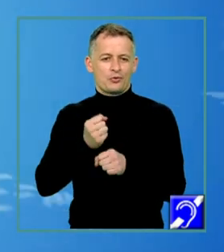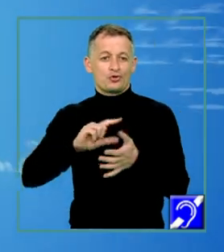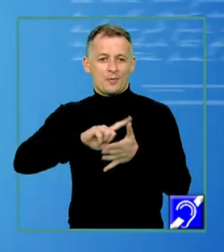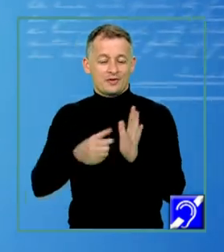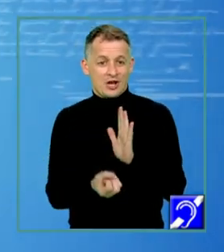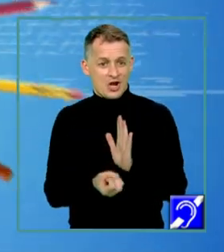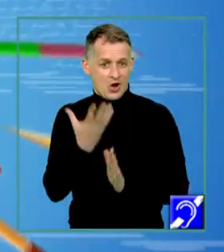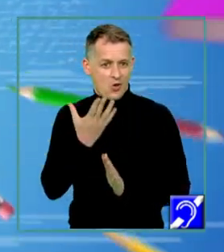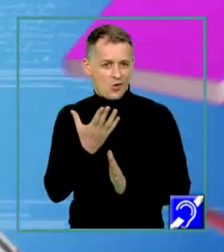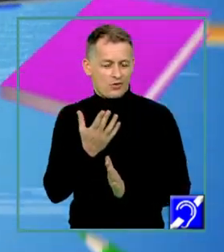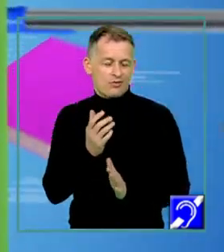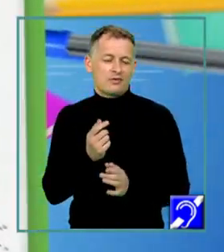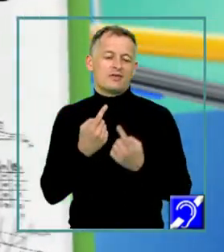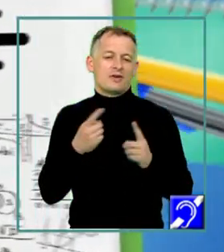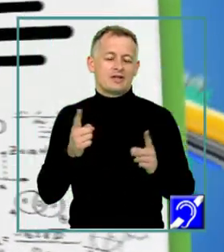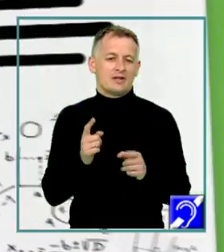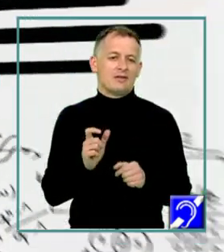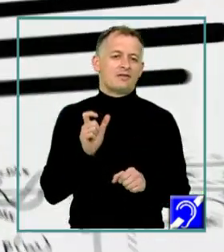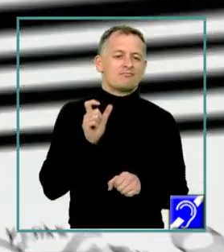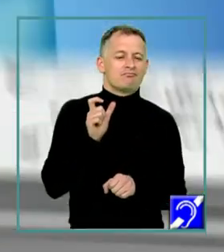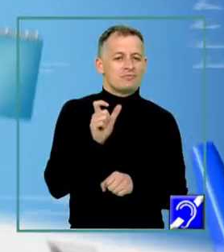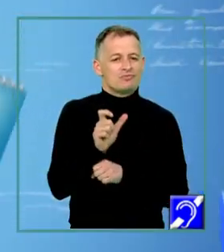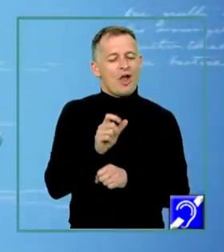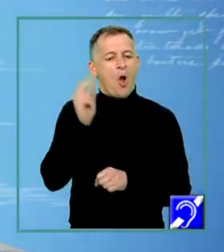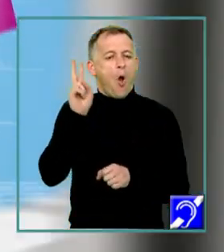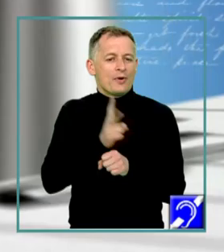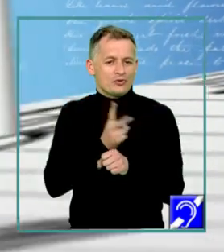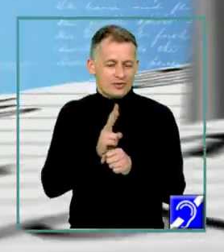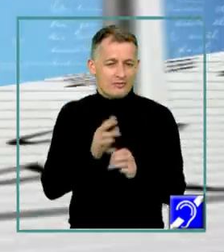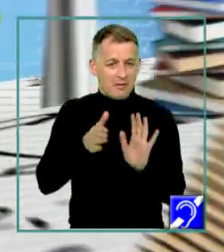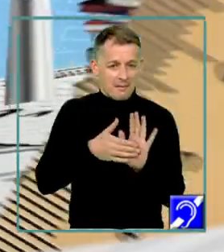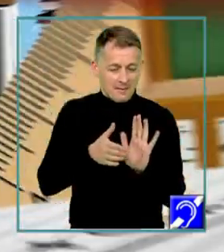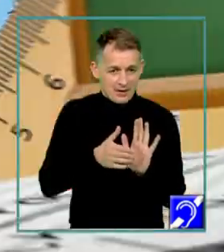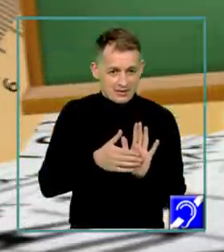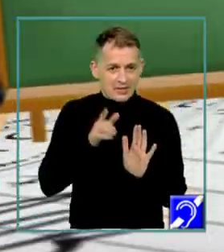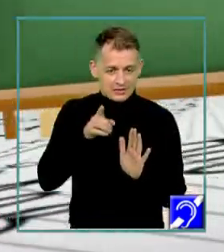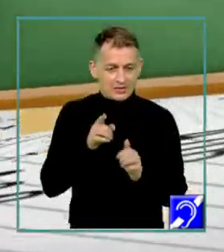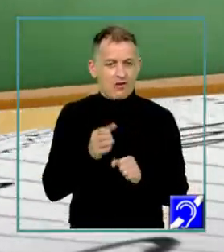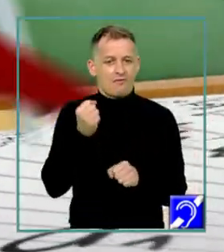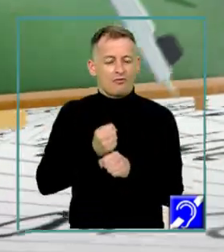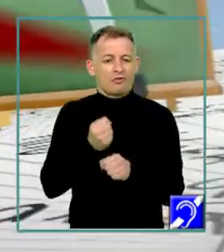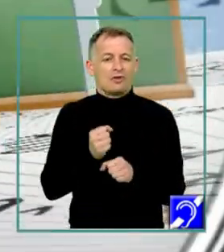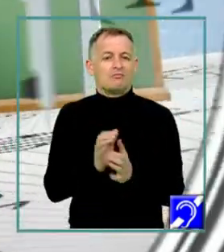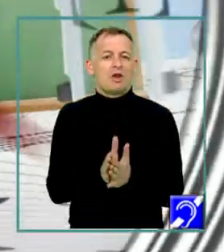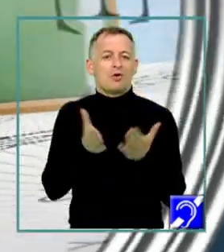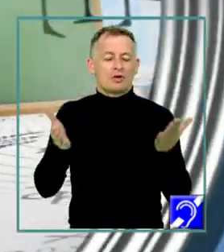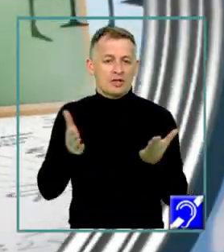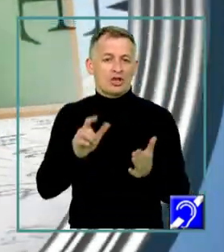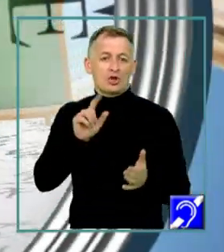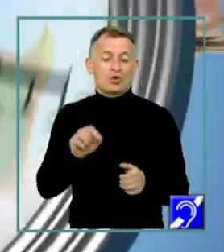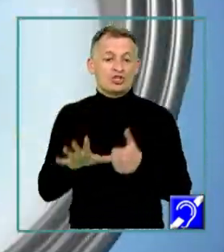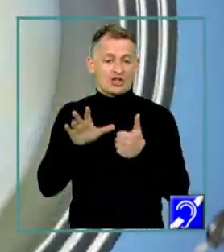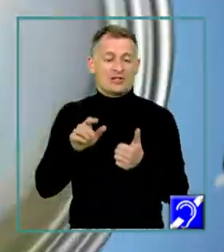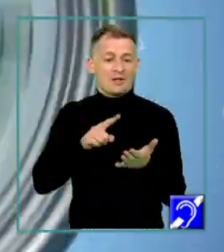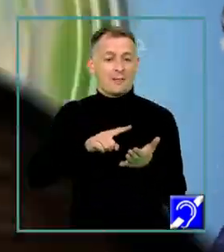diferită de cea clasică atribuită lui Euclid. Bazele geometriei neuclidiene au fost redate în lucrarea de numai 26 de